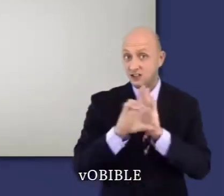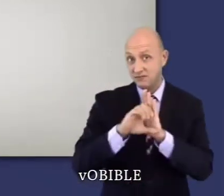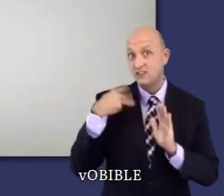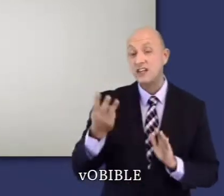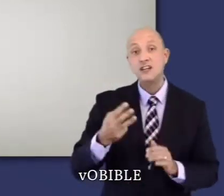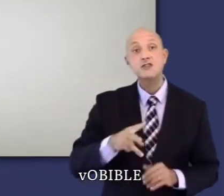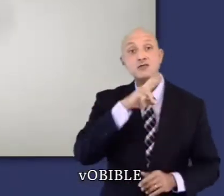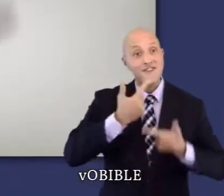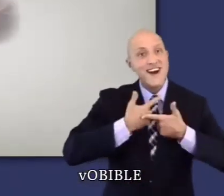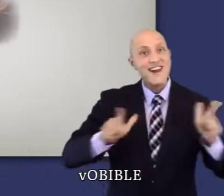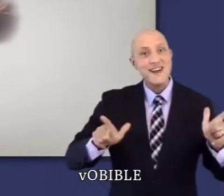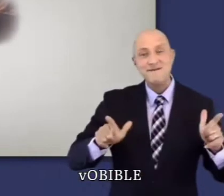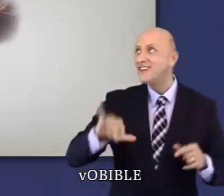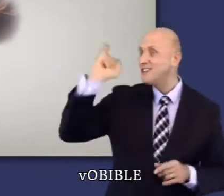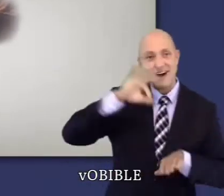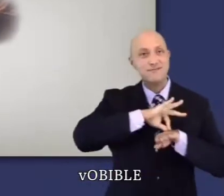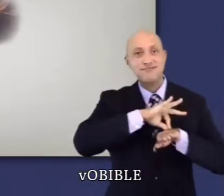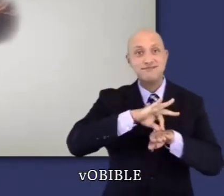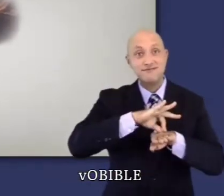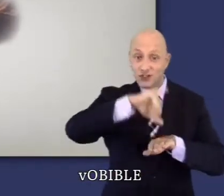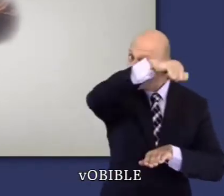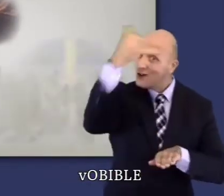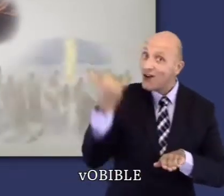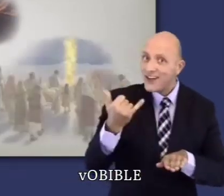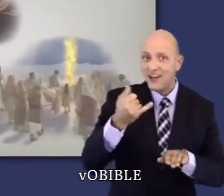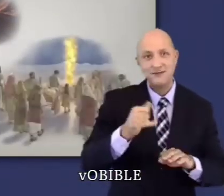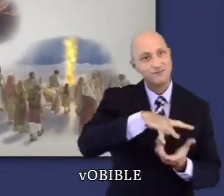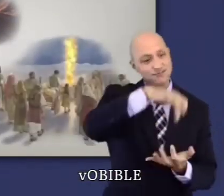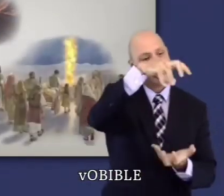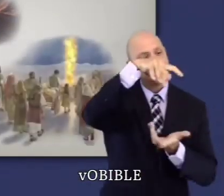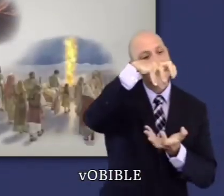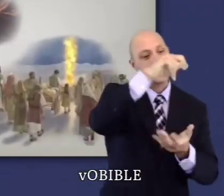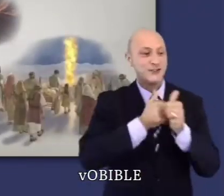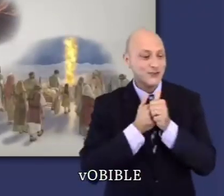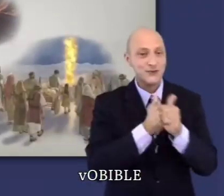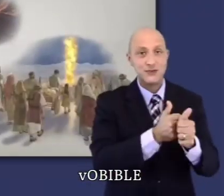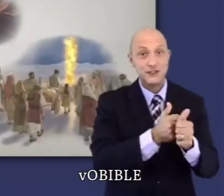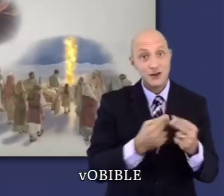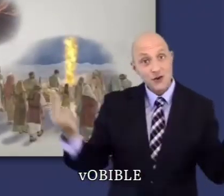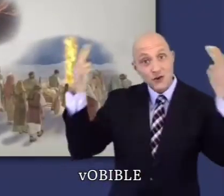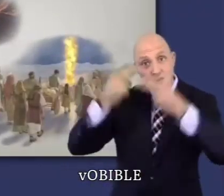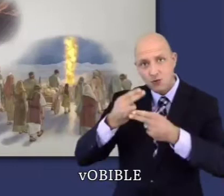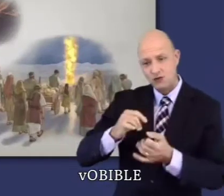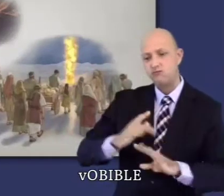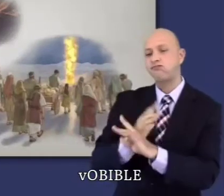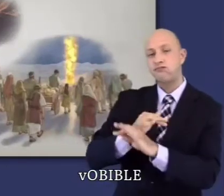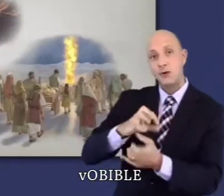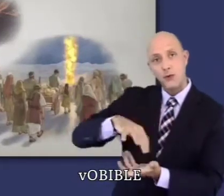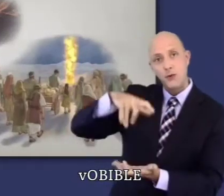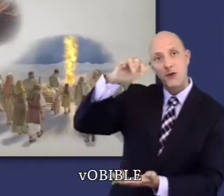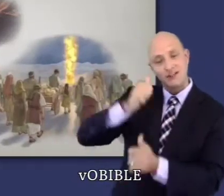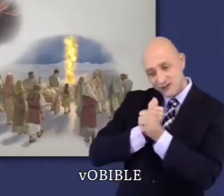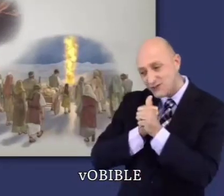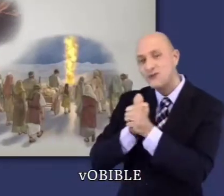Dans le chapitre 13, Jéhovah utilise une colonne de nuages le jour et une colonne de feu la nuit pour mener son peuple à la